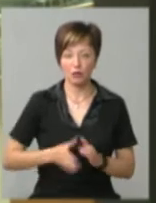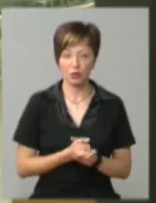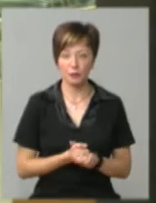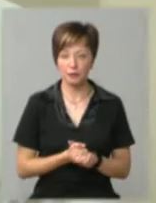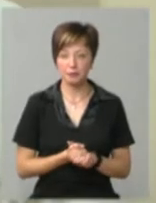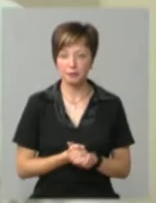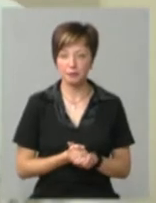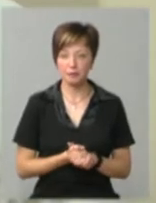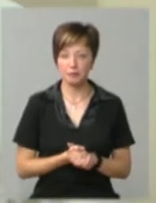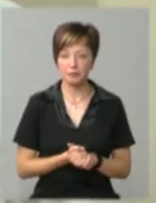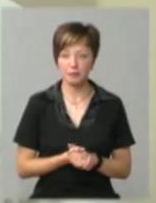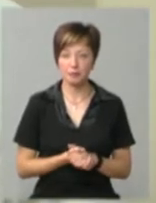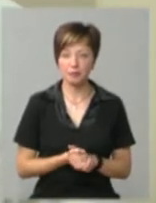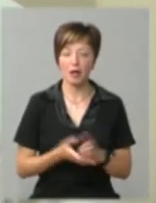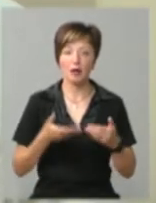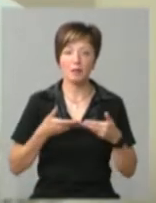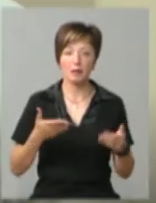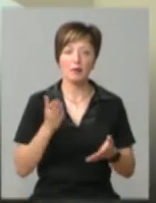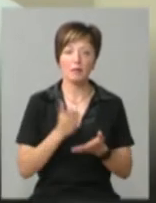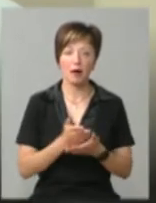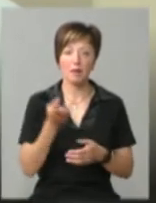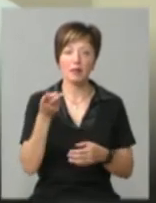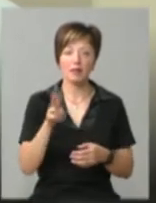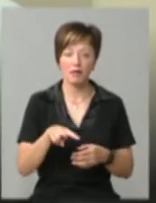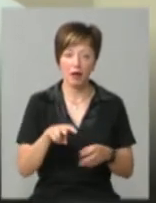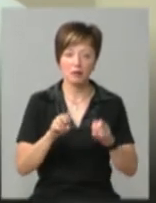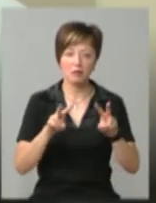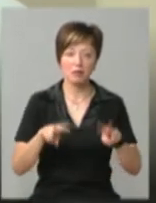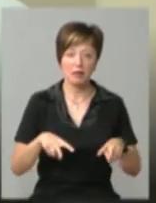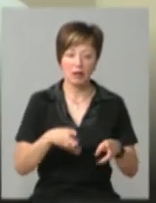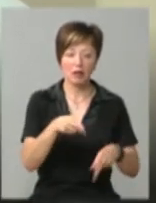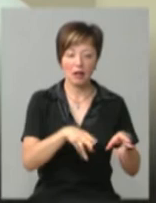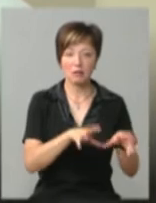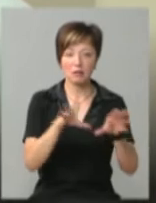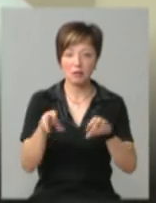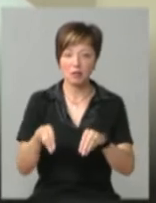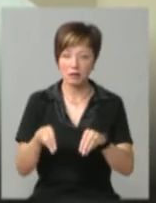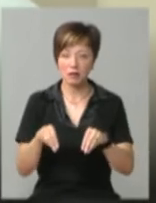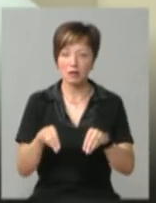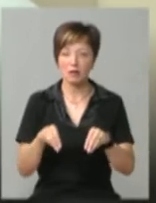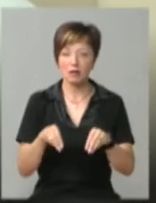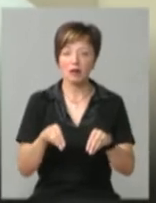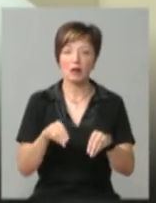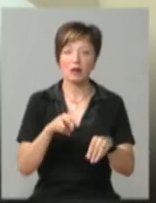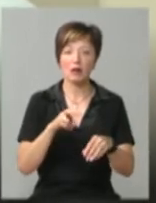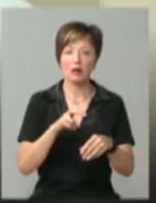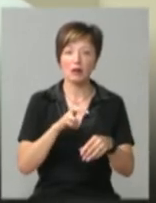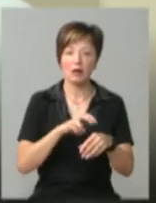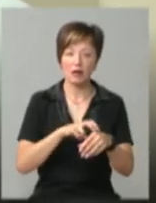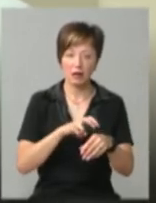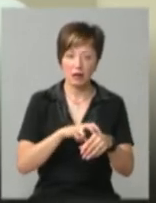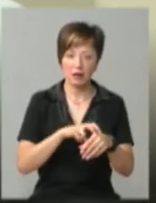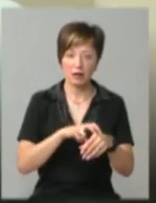Цуглевич. Ми маємо два трансплант-координатори, які провчилися, мають також ліцензію, і